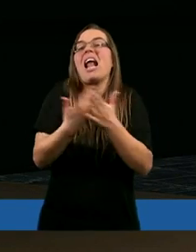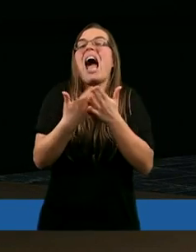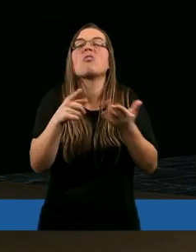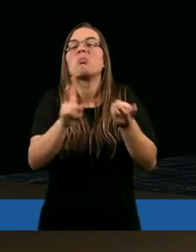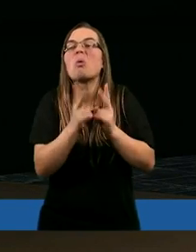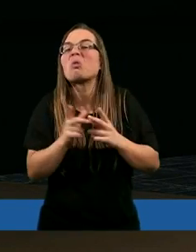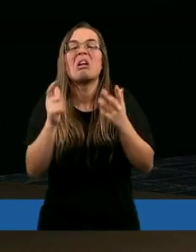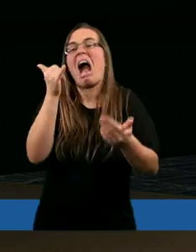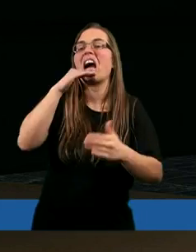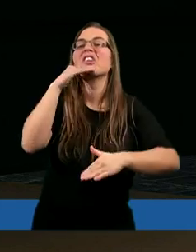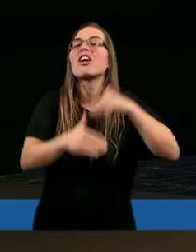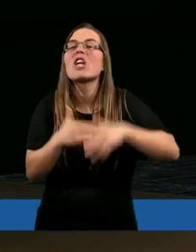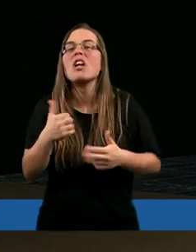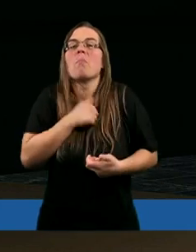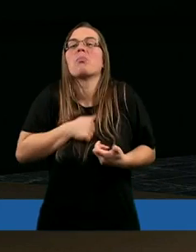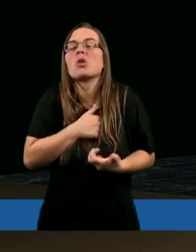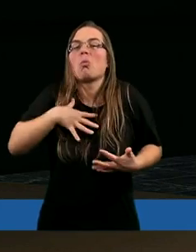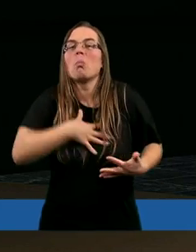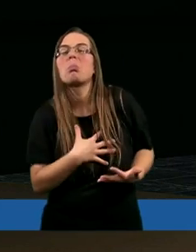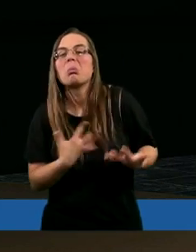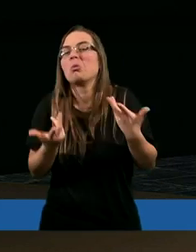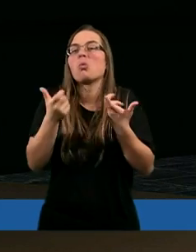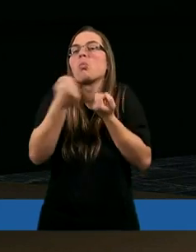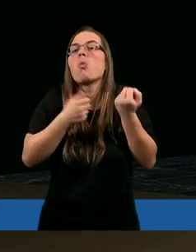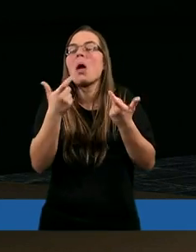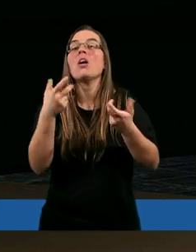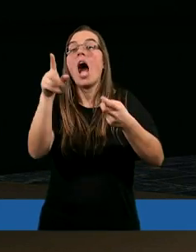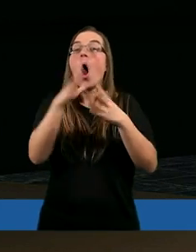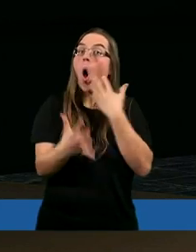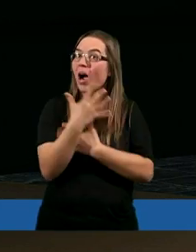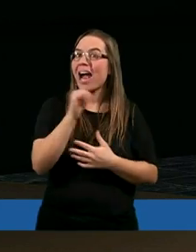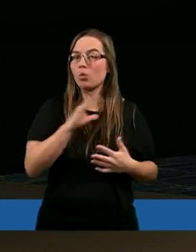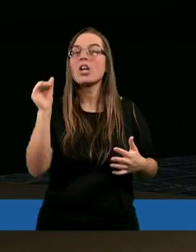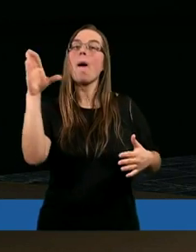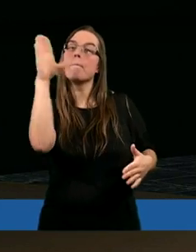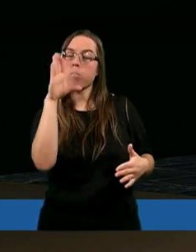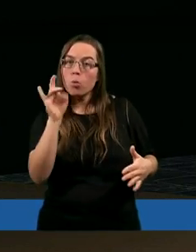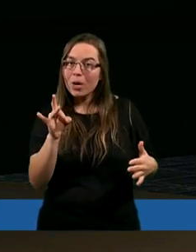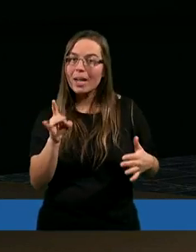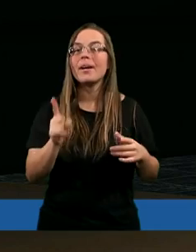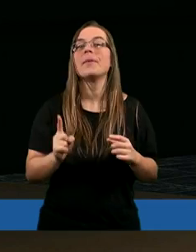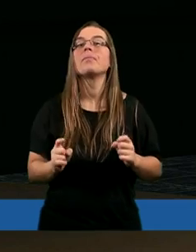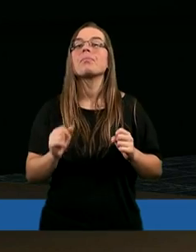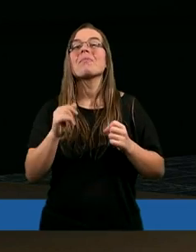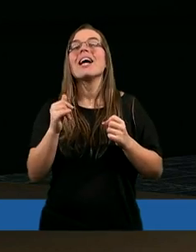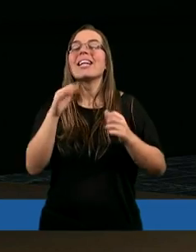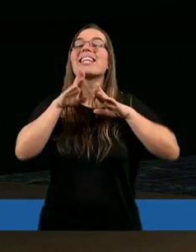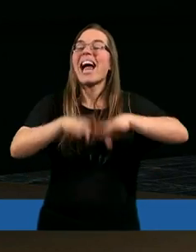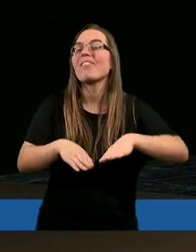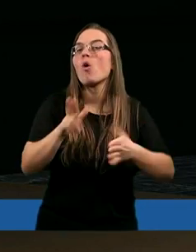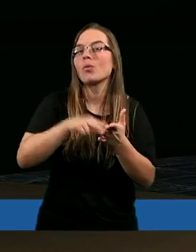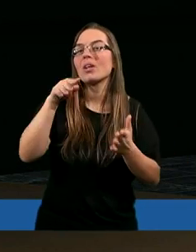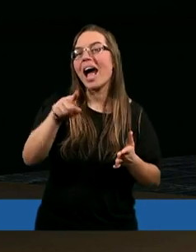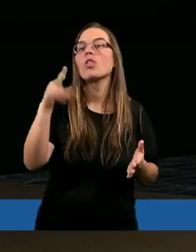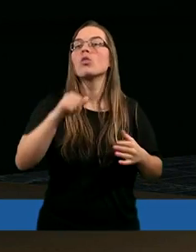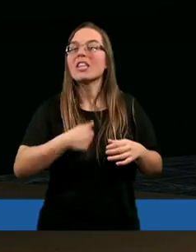Jakieś nieszczęście, jakaś przykrość. Ale okazuje się, że Pan Bóg jak gdyby zezwolił na to,